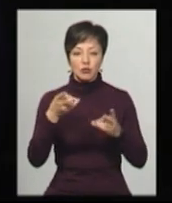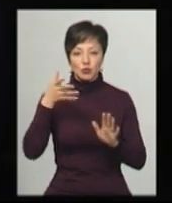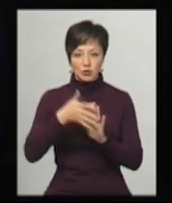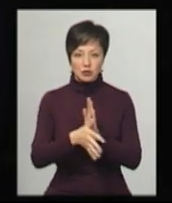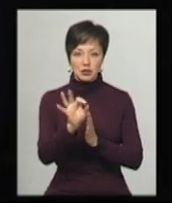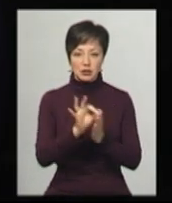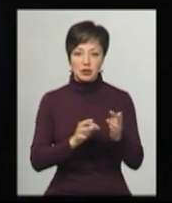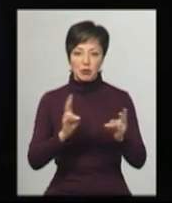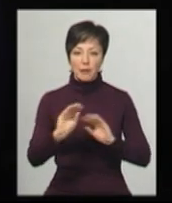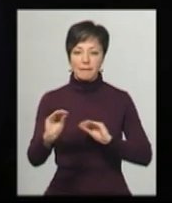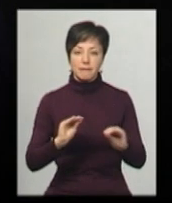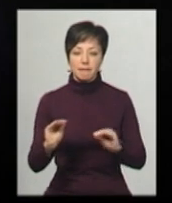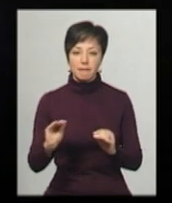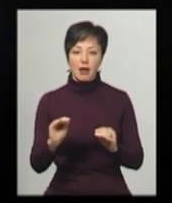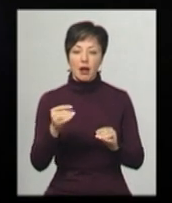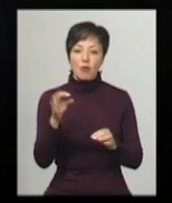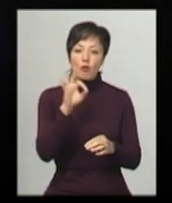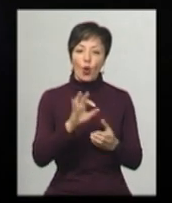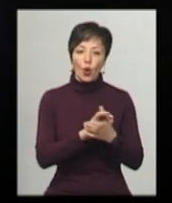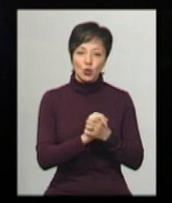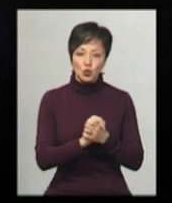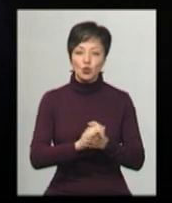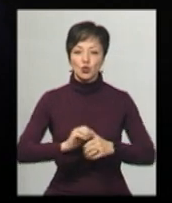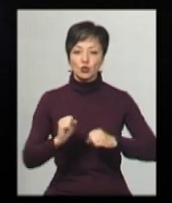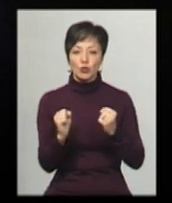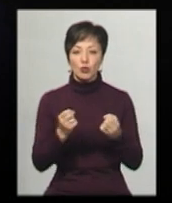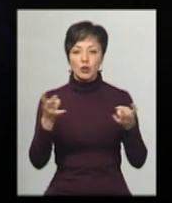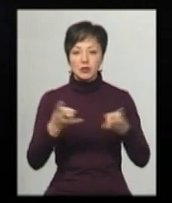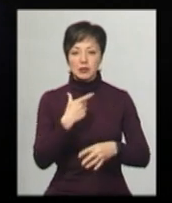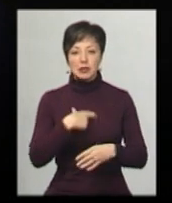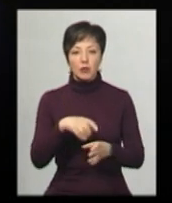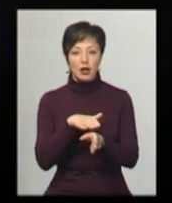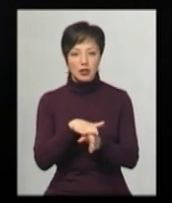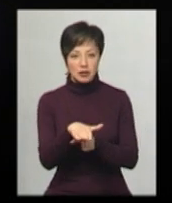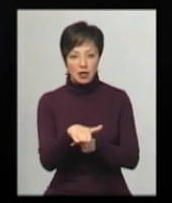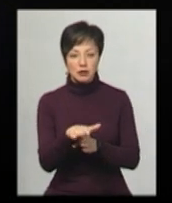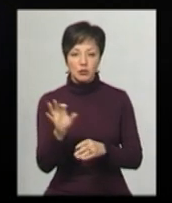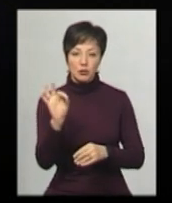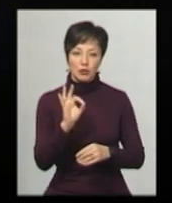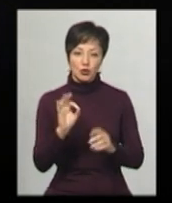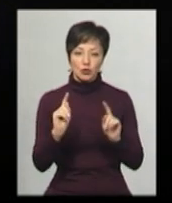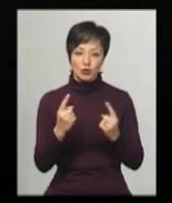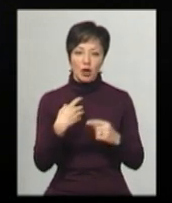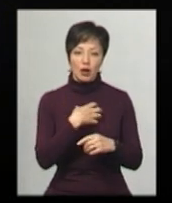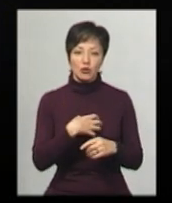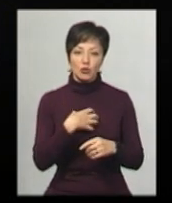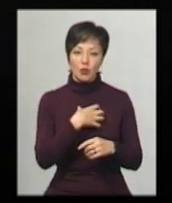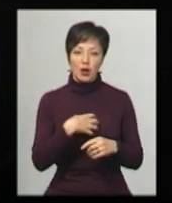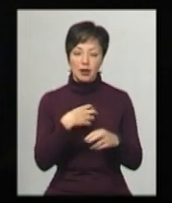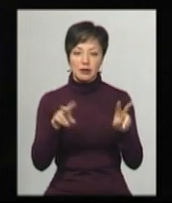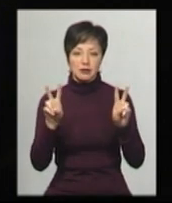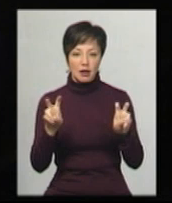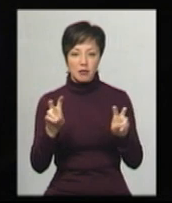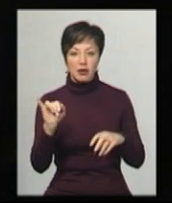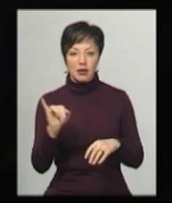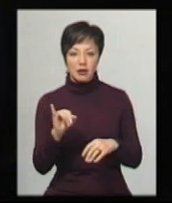ставити. Матеріал про дружбу, про потрібність у житті, самореалізацію дуже актуальна на сьогодні тема.